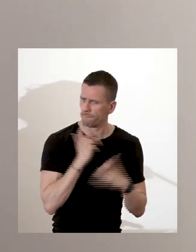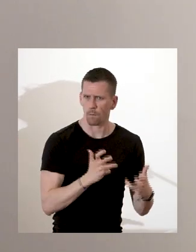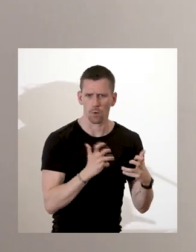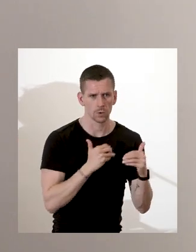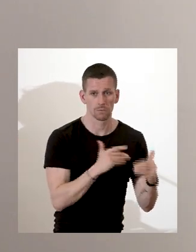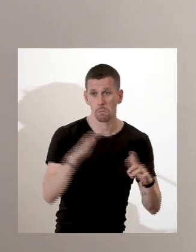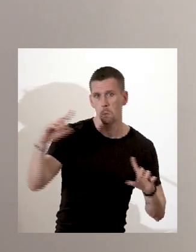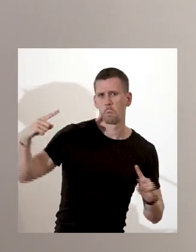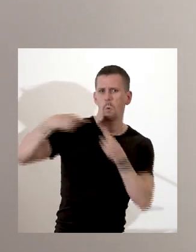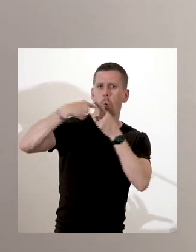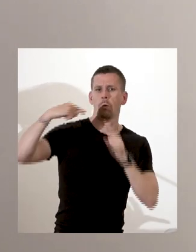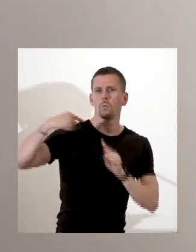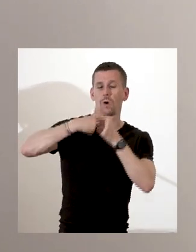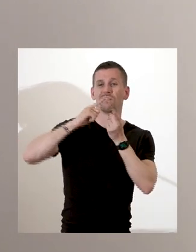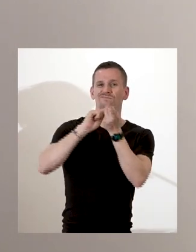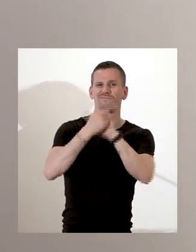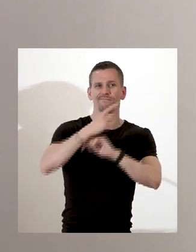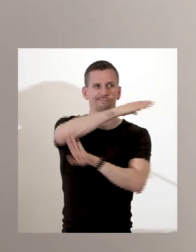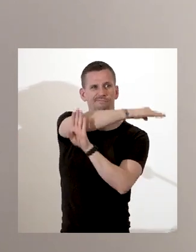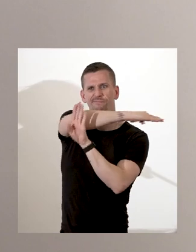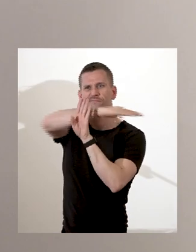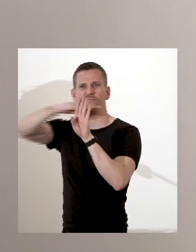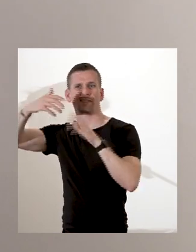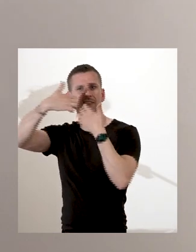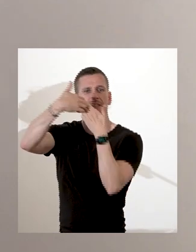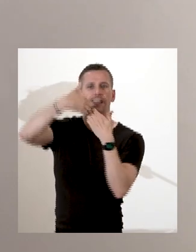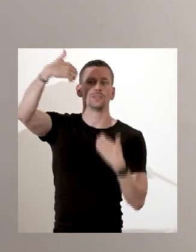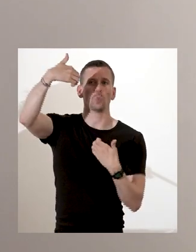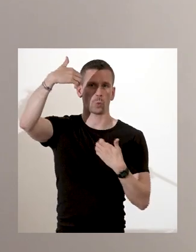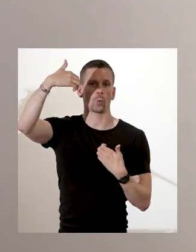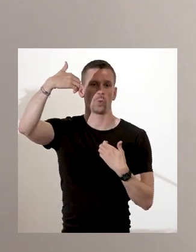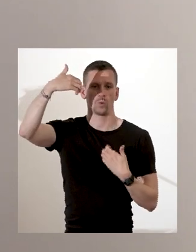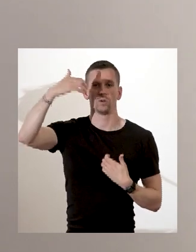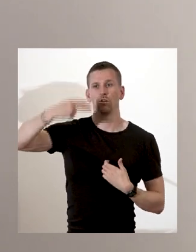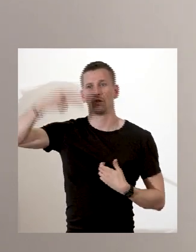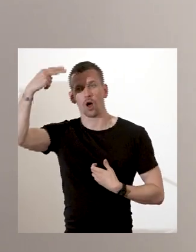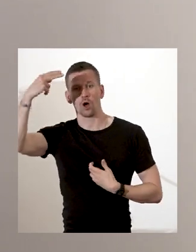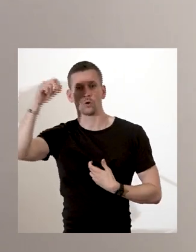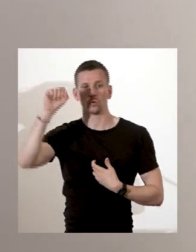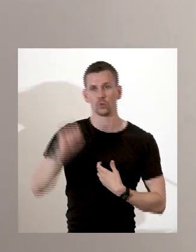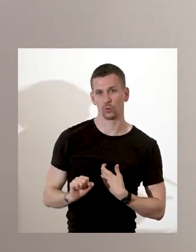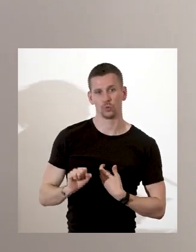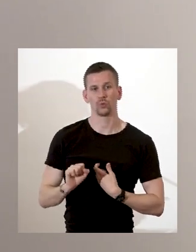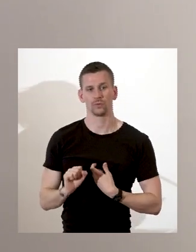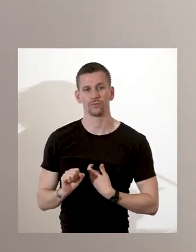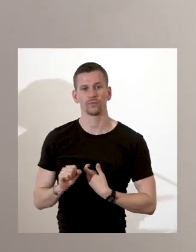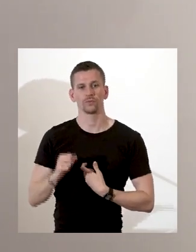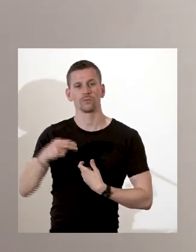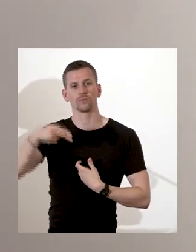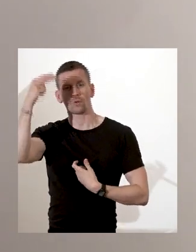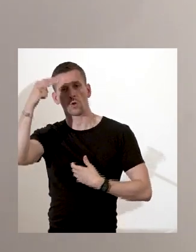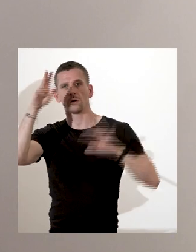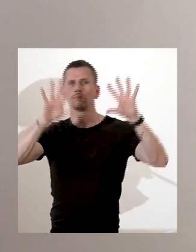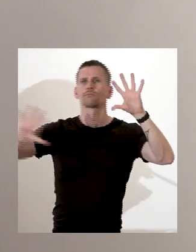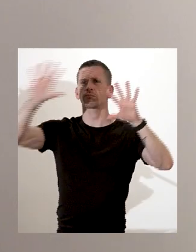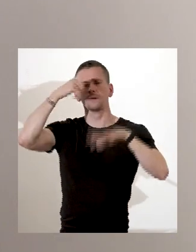dans le camp nordiste, donc en toute logique abolitionniste, ce qui se traduit par un effacement de cette mémoire esclavagiste, voire par son réinvestissement, à l'aune d